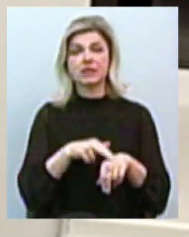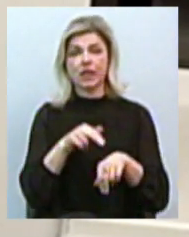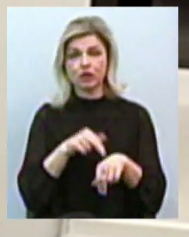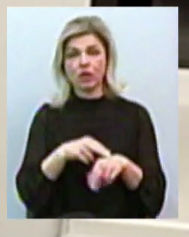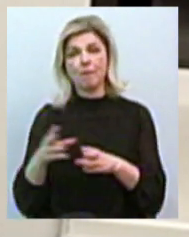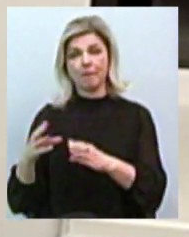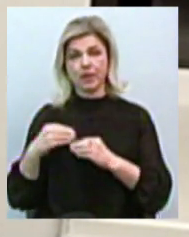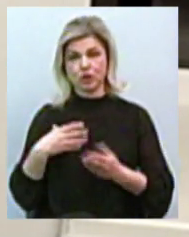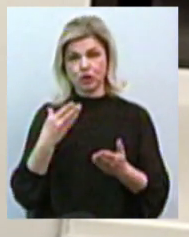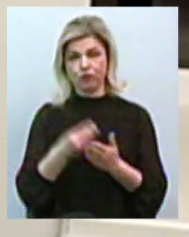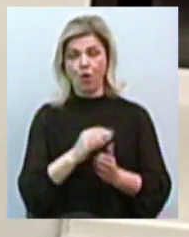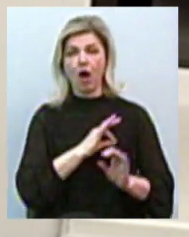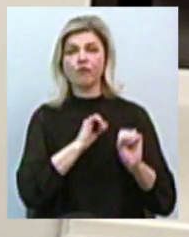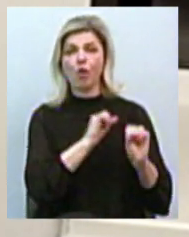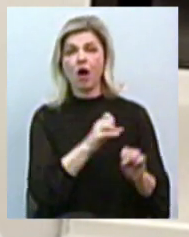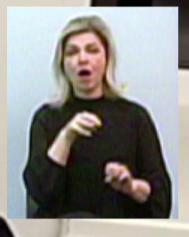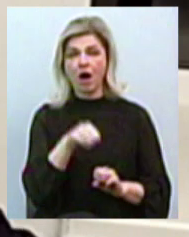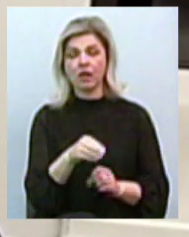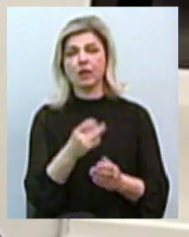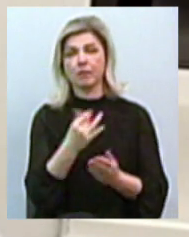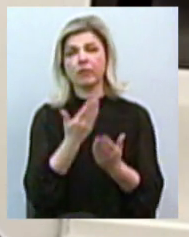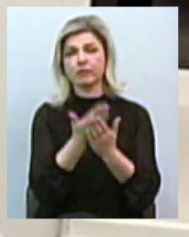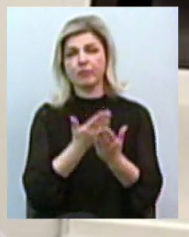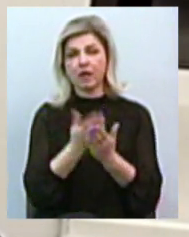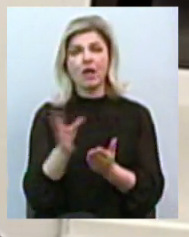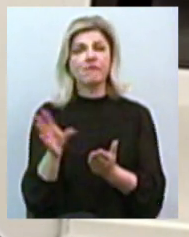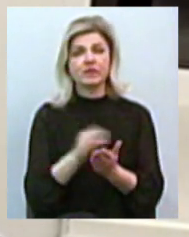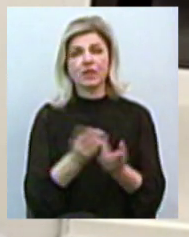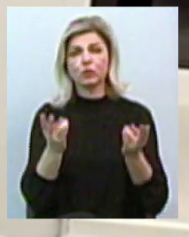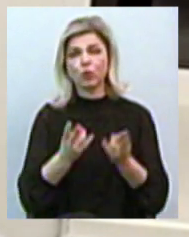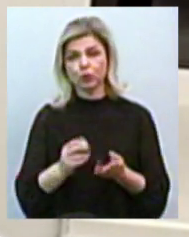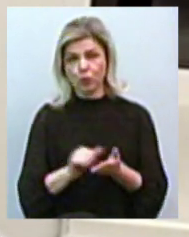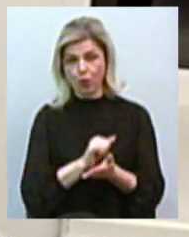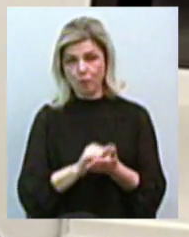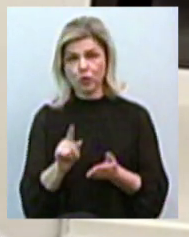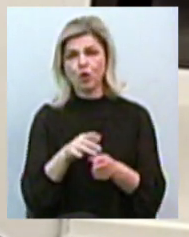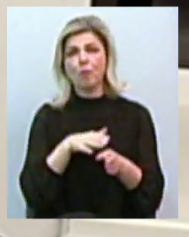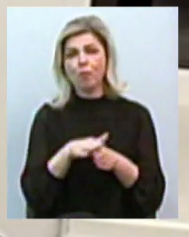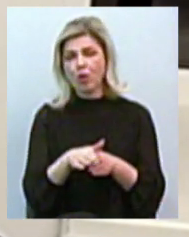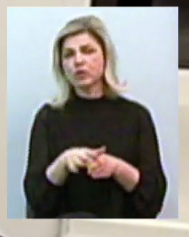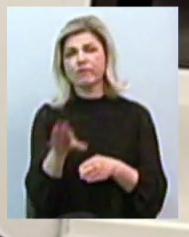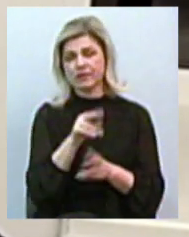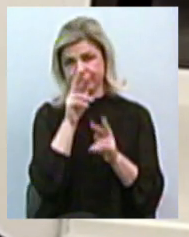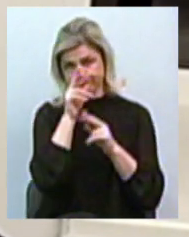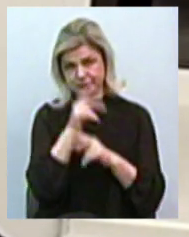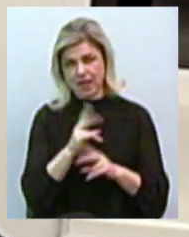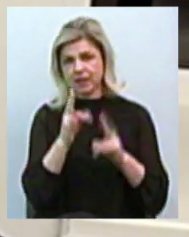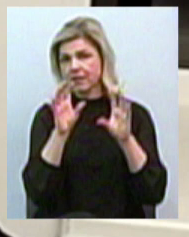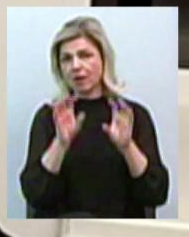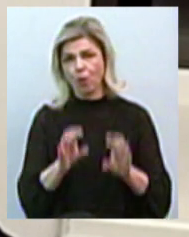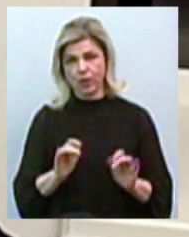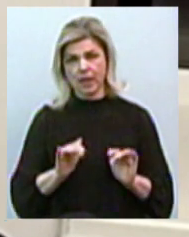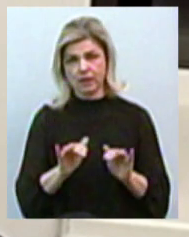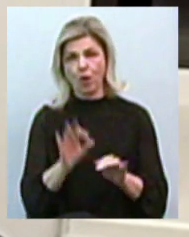адвокатом виставили всі необхідні документи, які абсолютно повністю спростовують незаконні дії